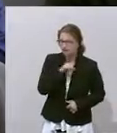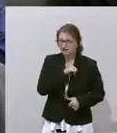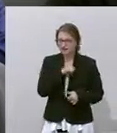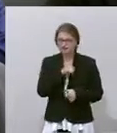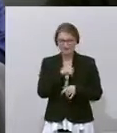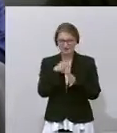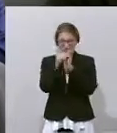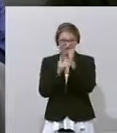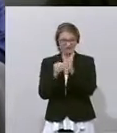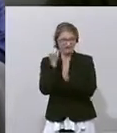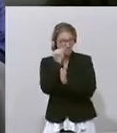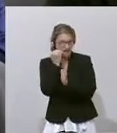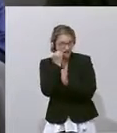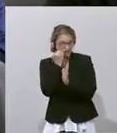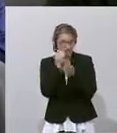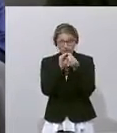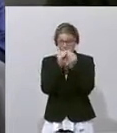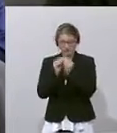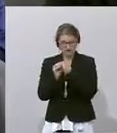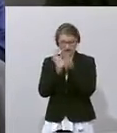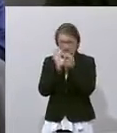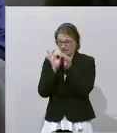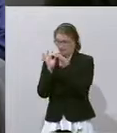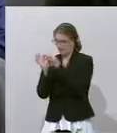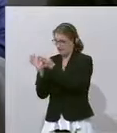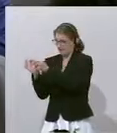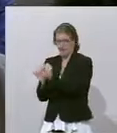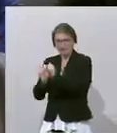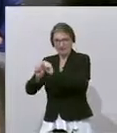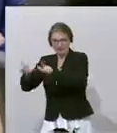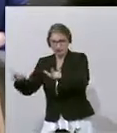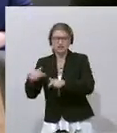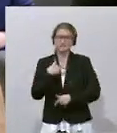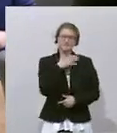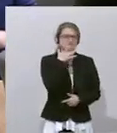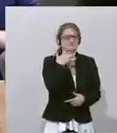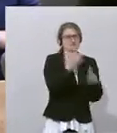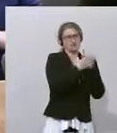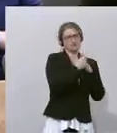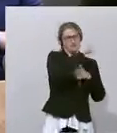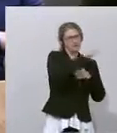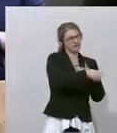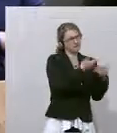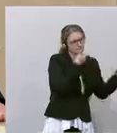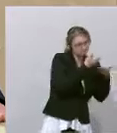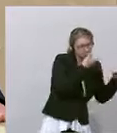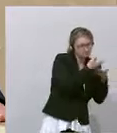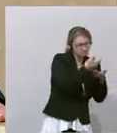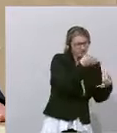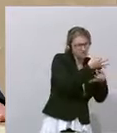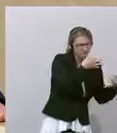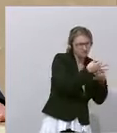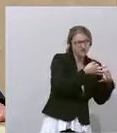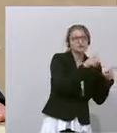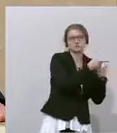großen Mengen nach außen geraten? Alle Expertinnen und Experten, und ich habe mit vielen gesprochen, sagen, genau das deutet auf